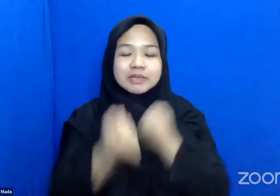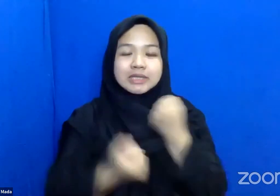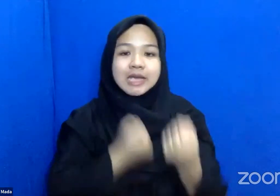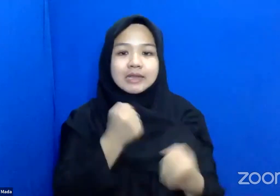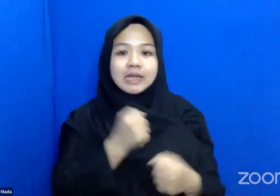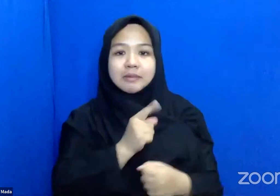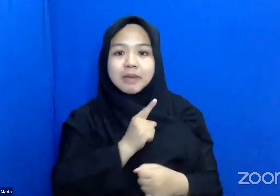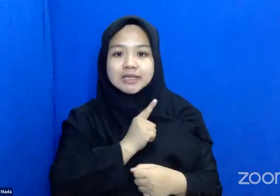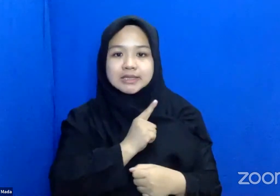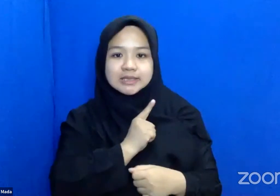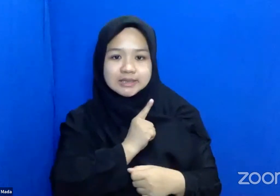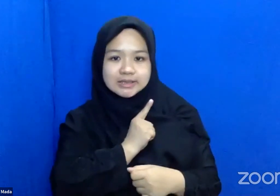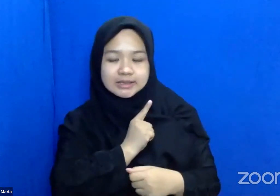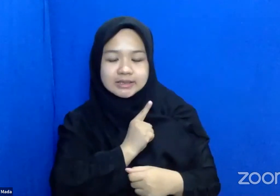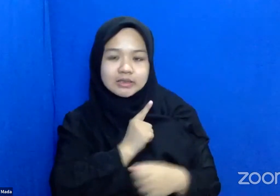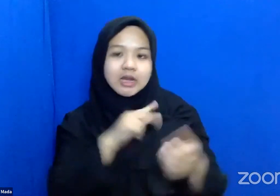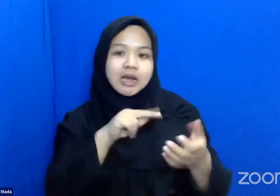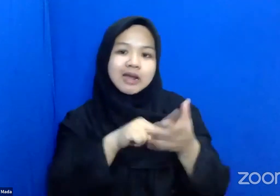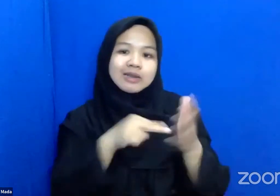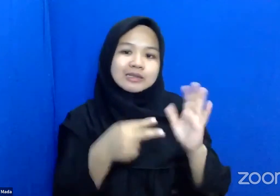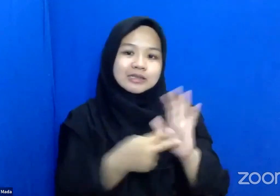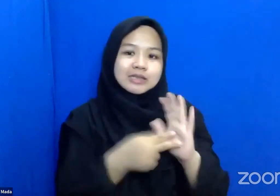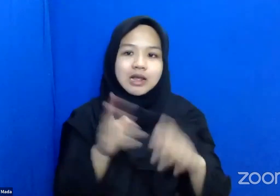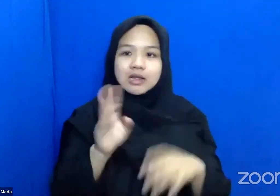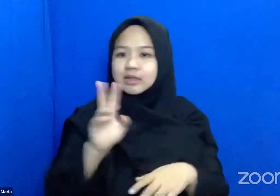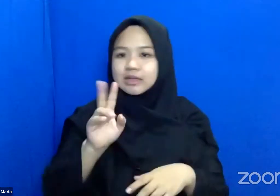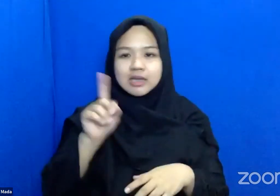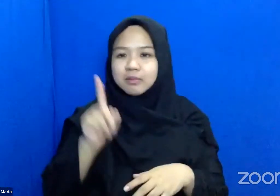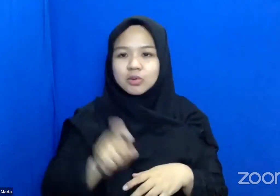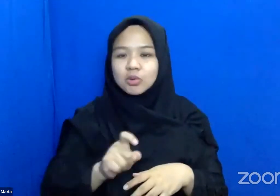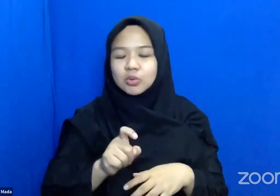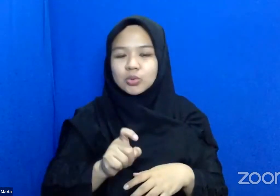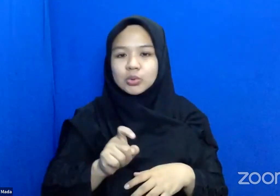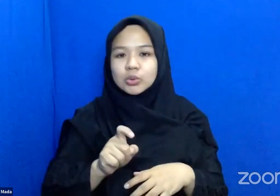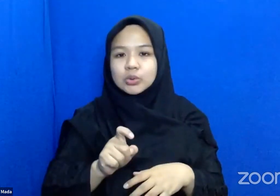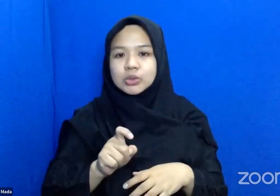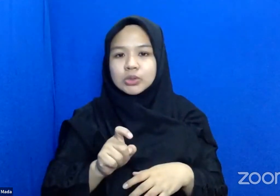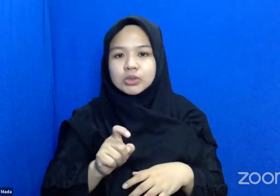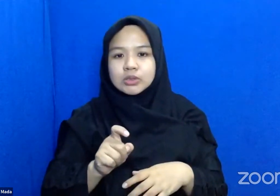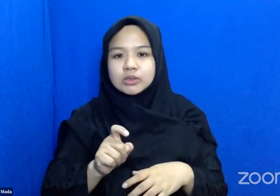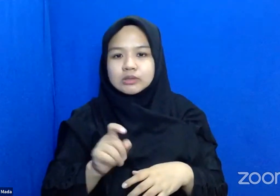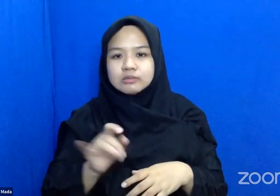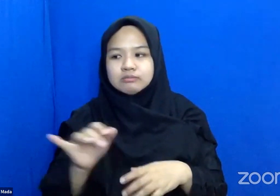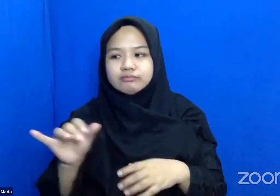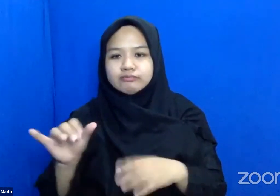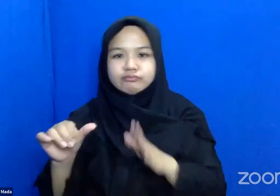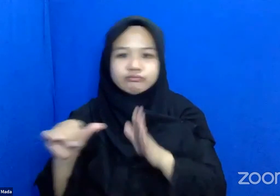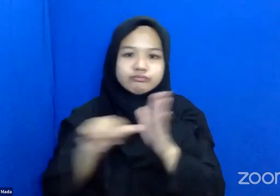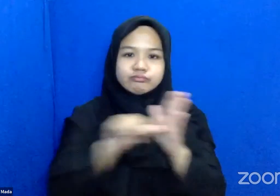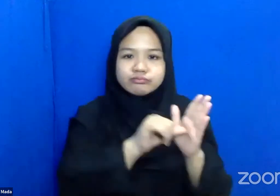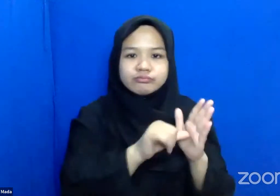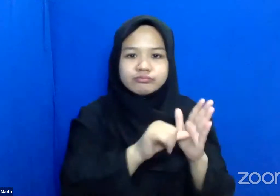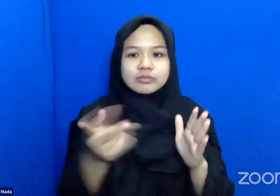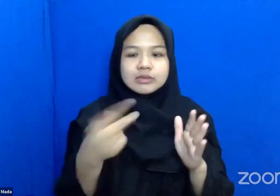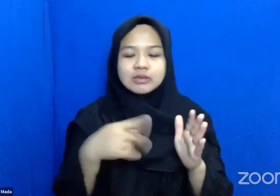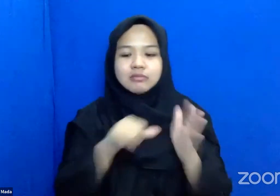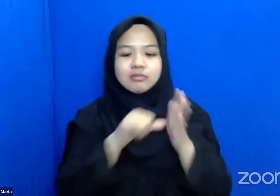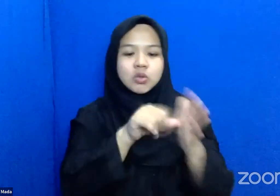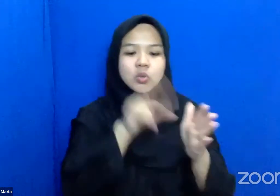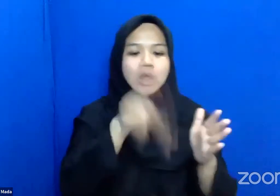Mandiri Tidak Artinya Tidak Perlu Tidak Perlu Bantuan Atau Pertolongan Dari Kita Lagi